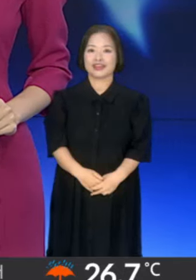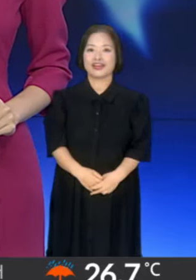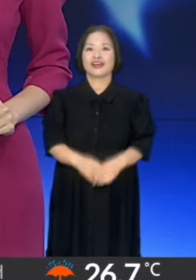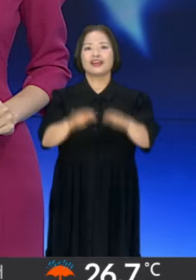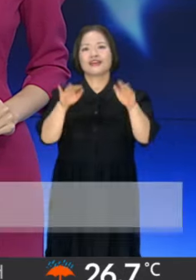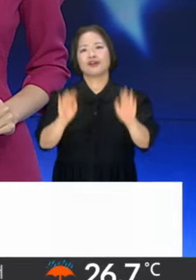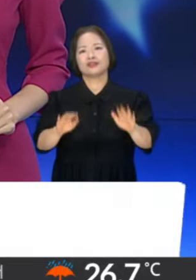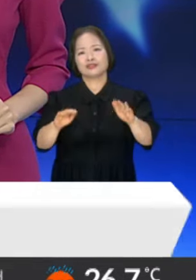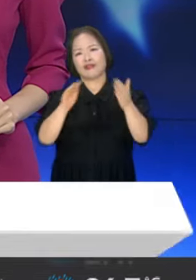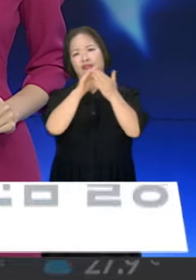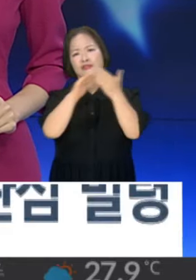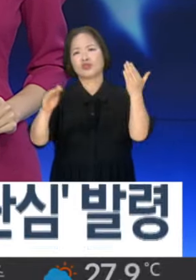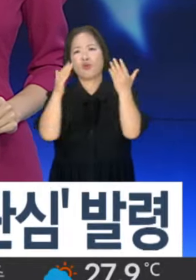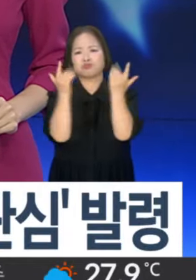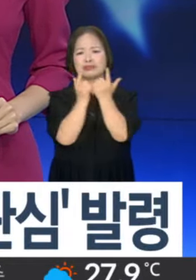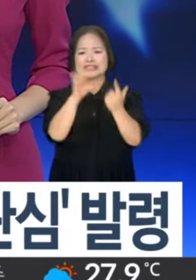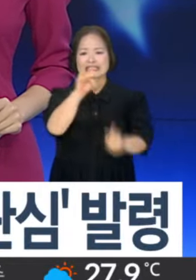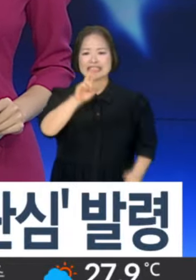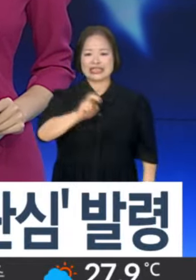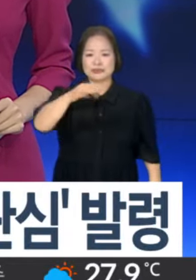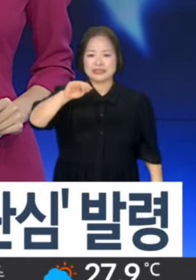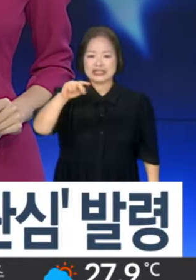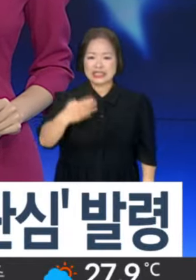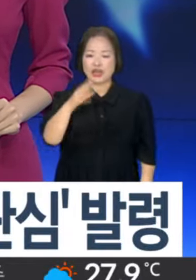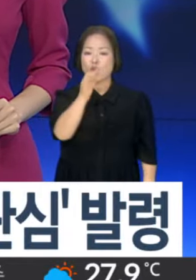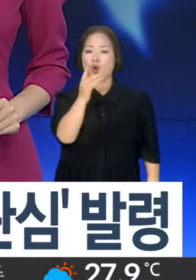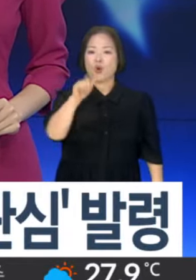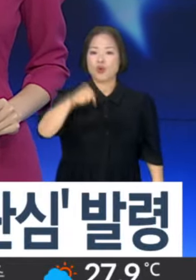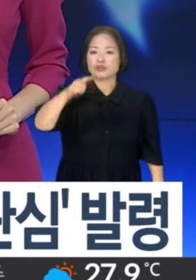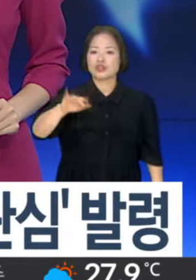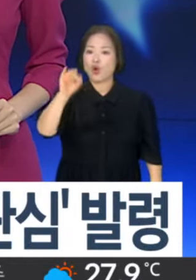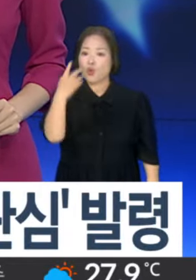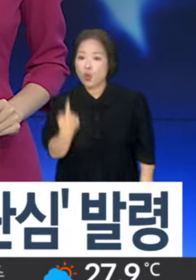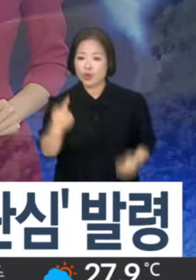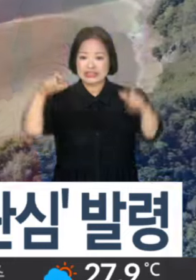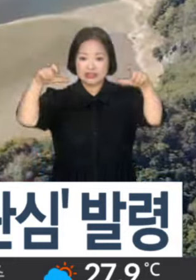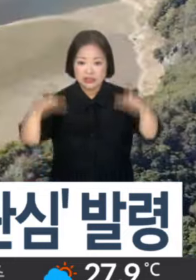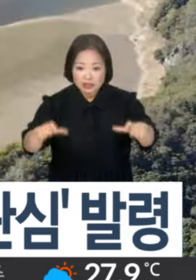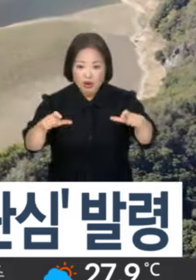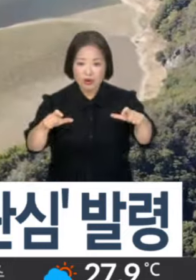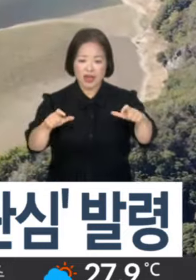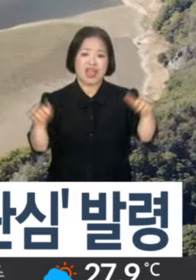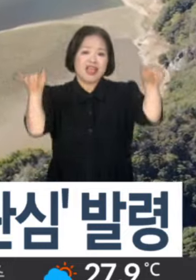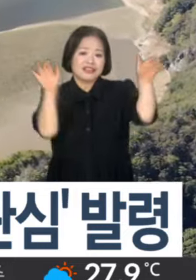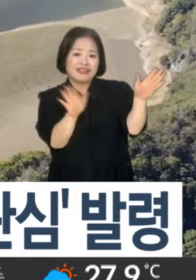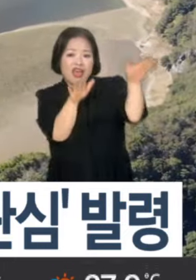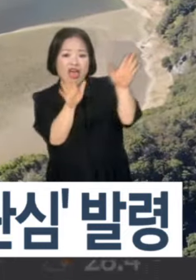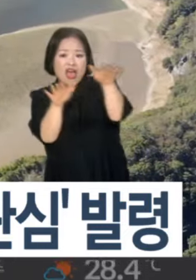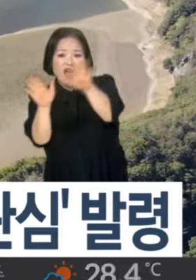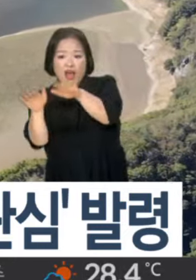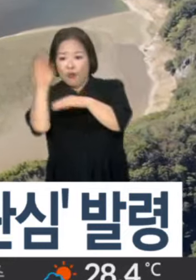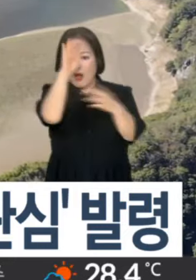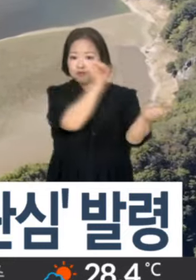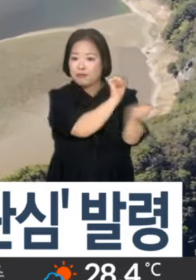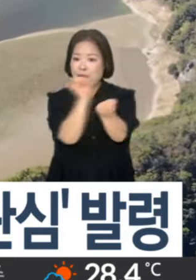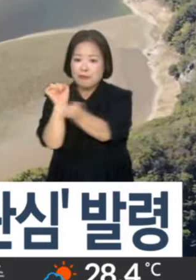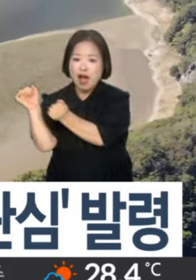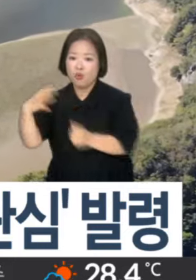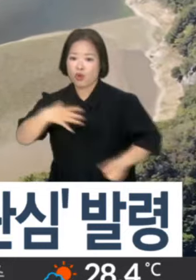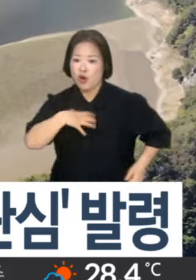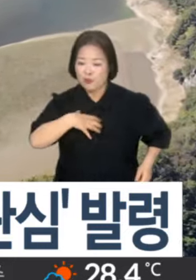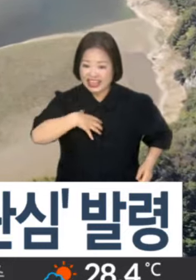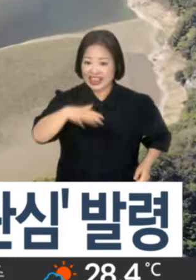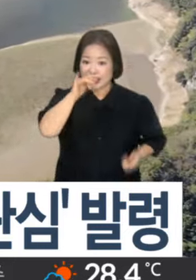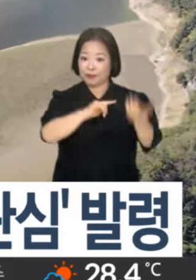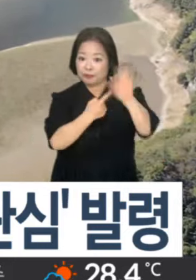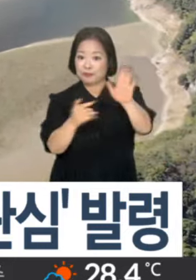무더위가 계속되면서 전북 임실 옥정호에 올해 첫 조류경보가 발령됐습니다. 전북지방환경청은 오늘